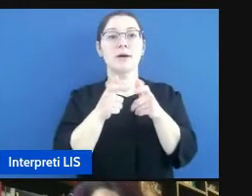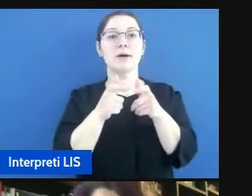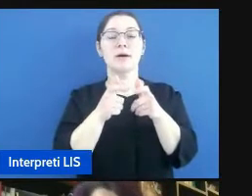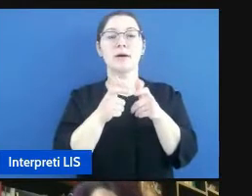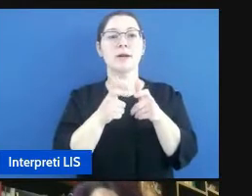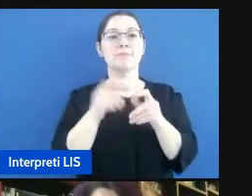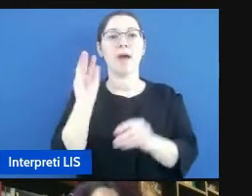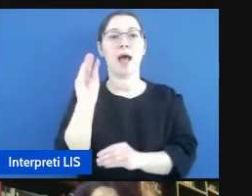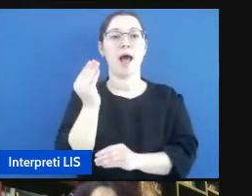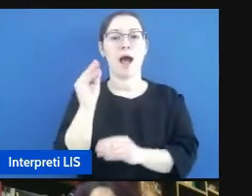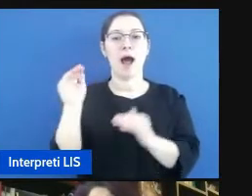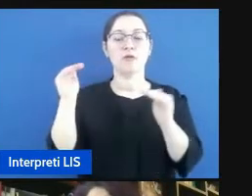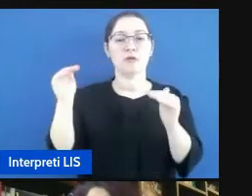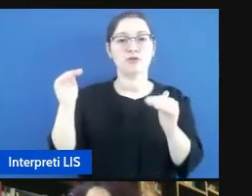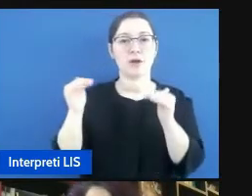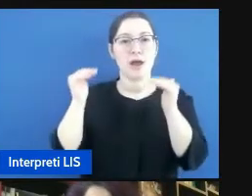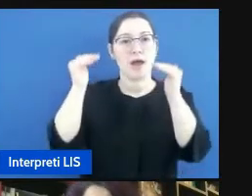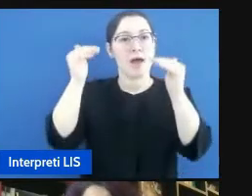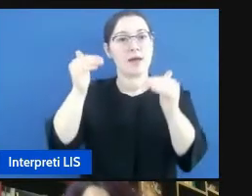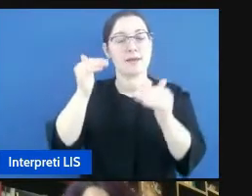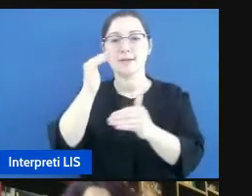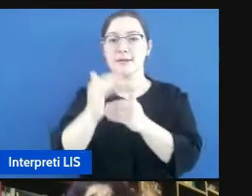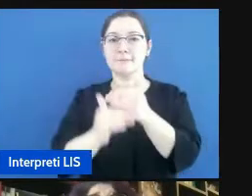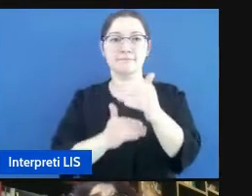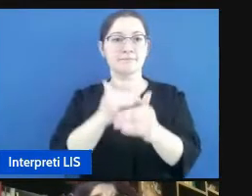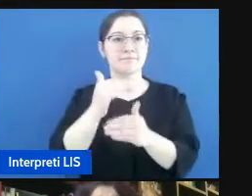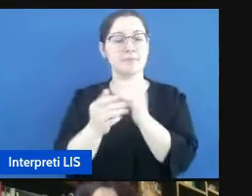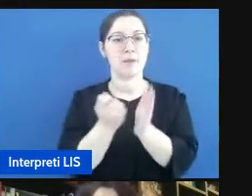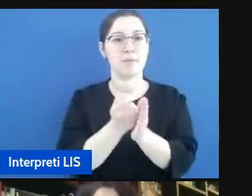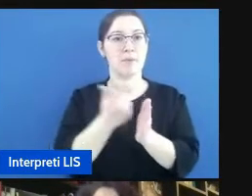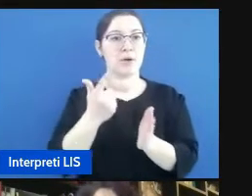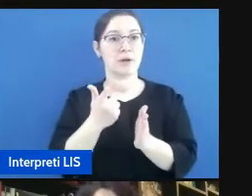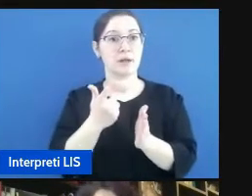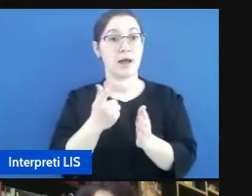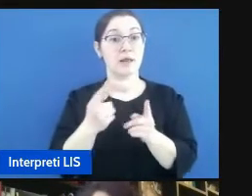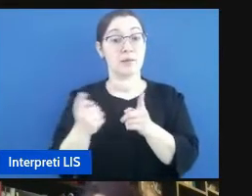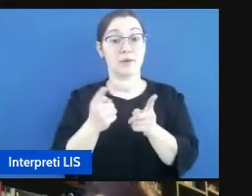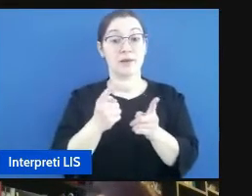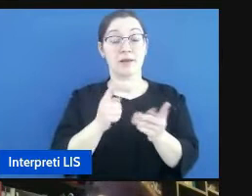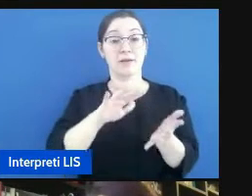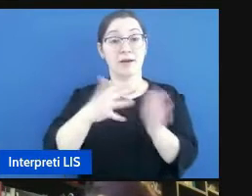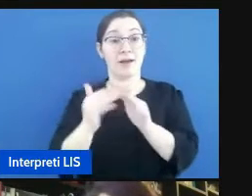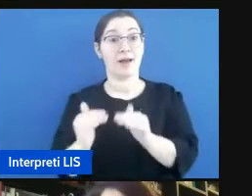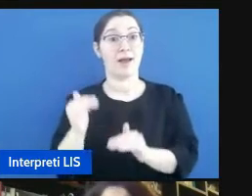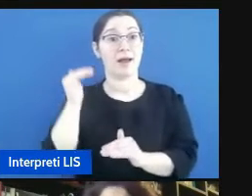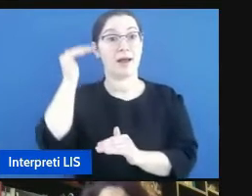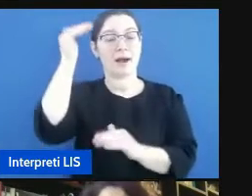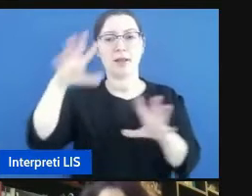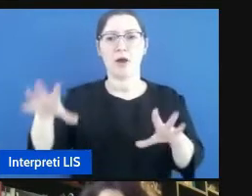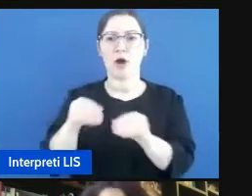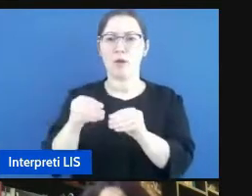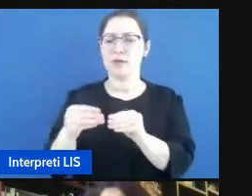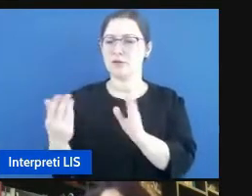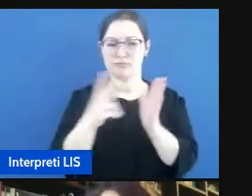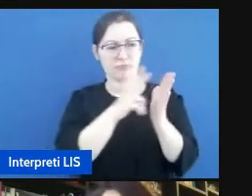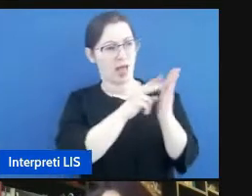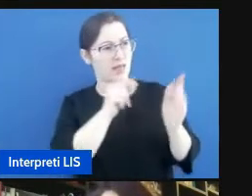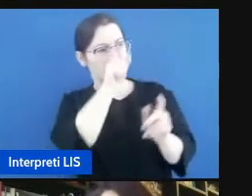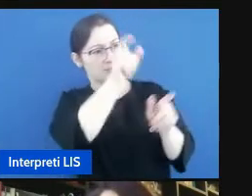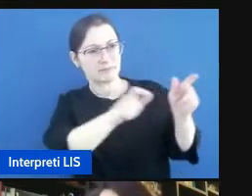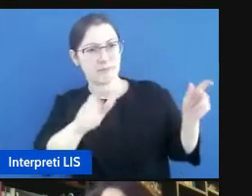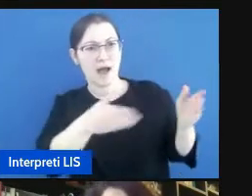diventa molto complicato perché quando diventano grandi cominciano a identificarsi negli altri, nel compagno